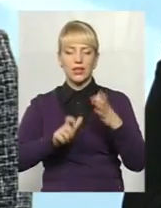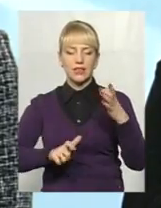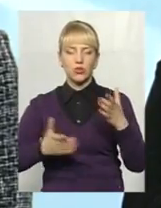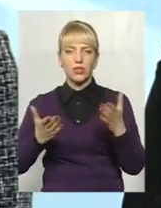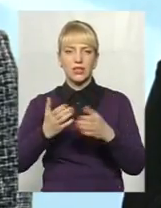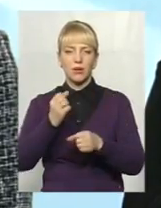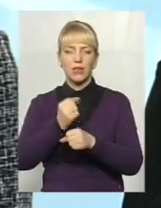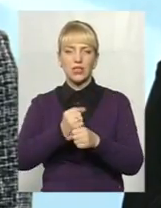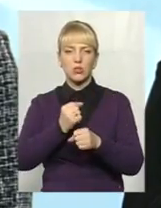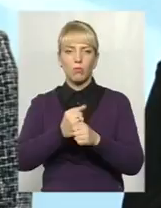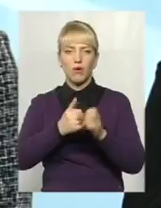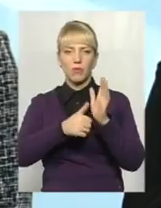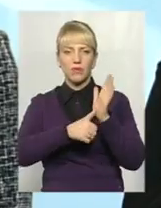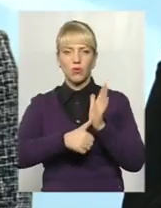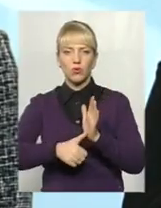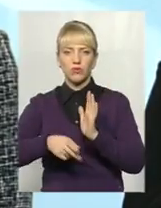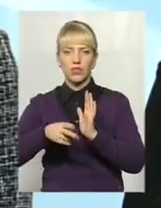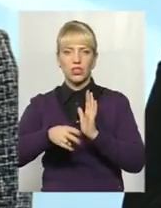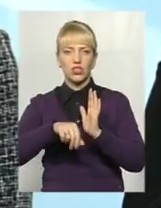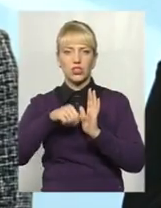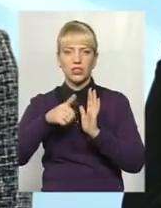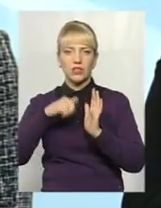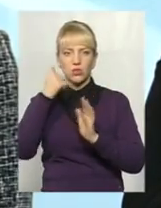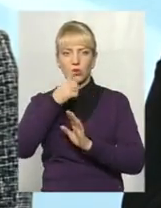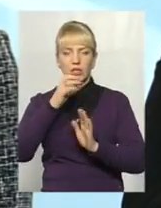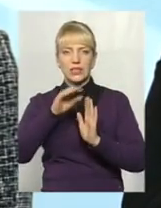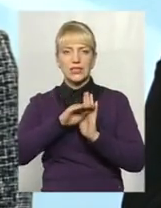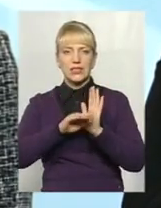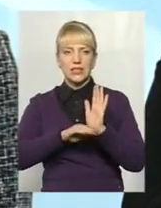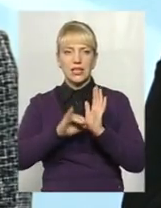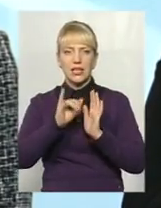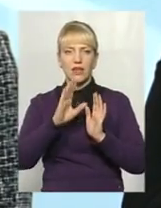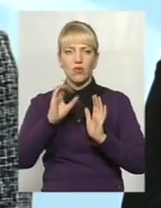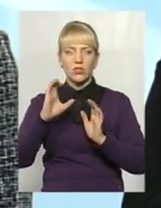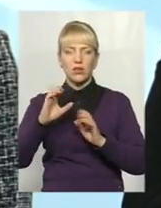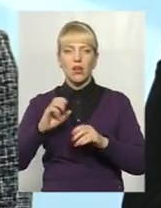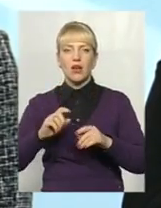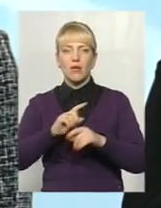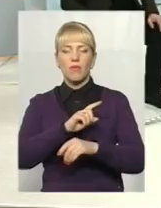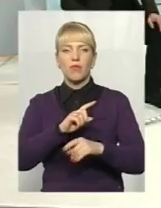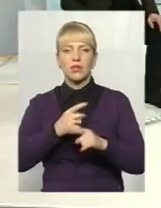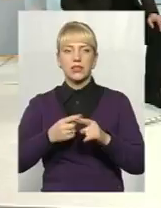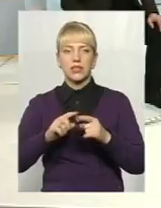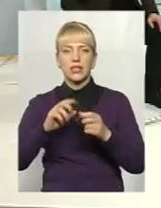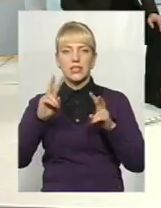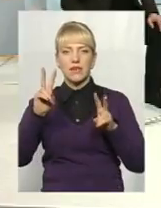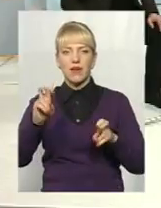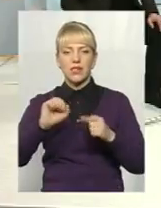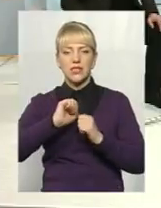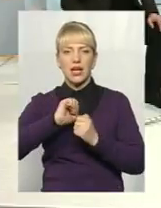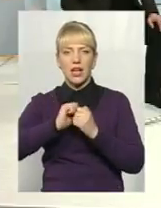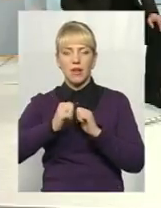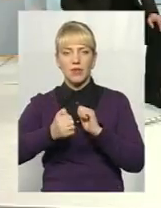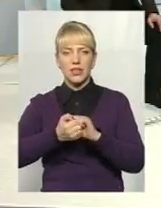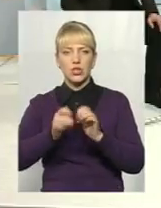року 2016 року тільки під системи ІОС, мобільний додаток, який називається Каменець-Туристичний.